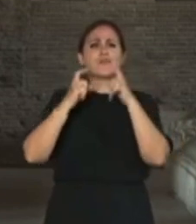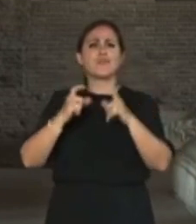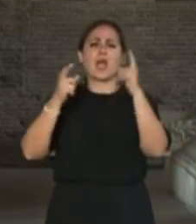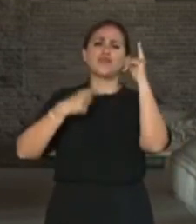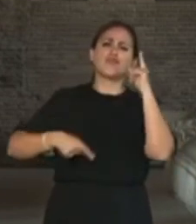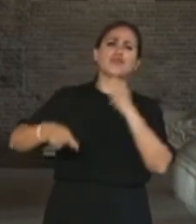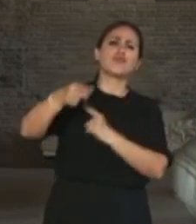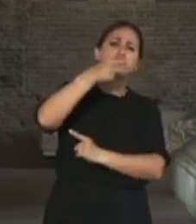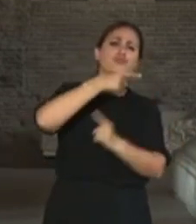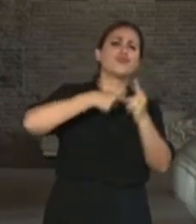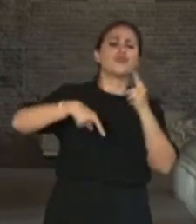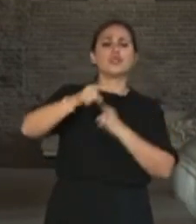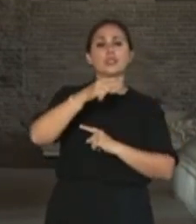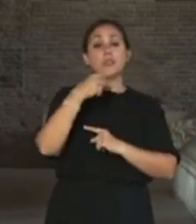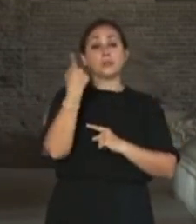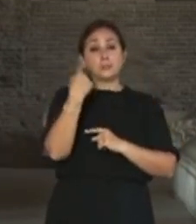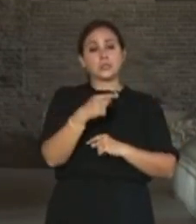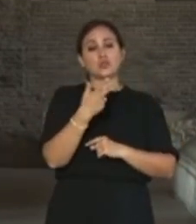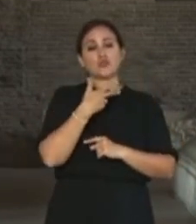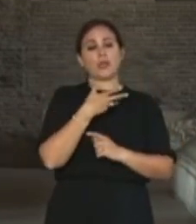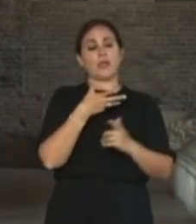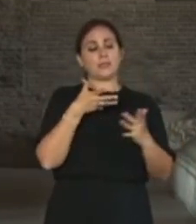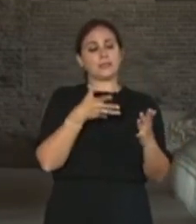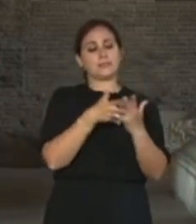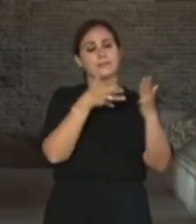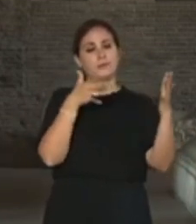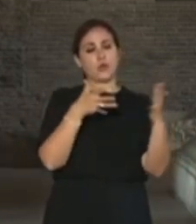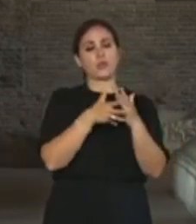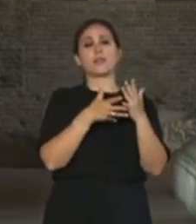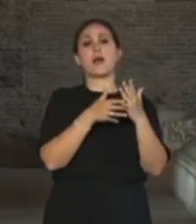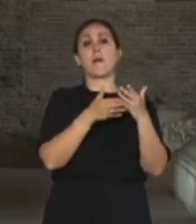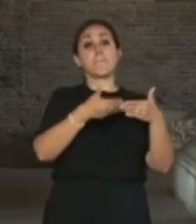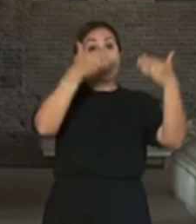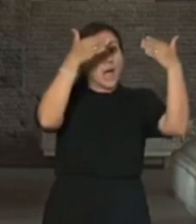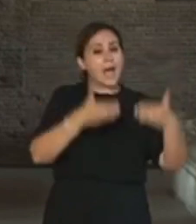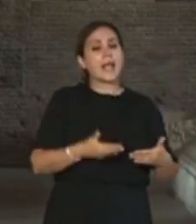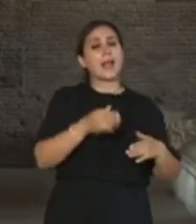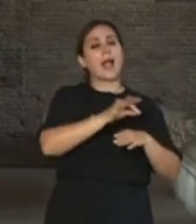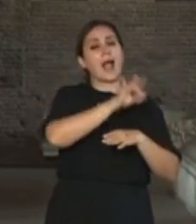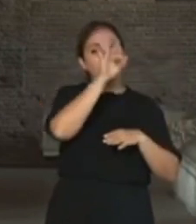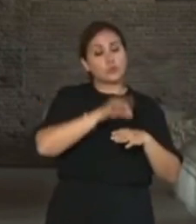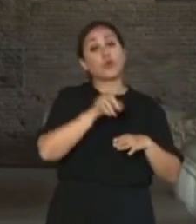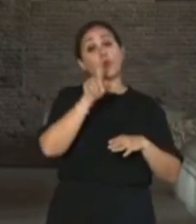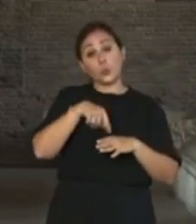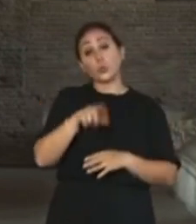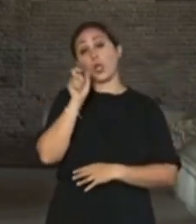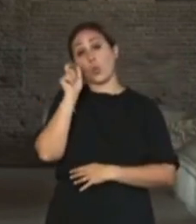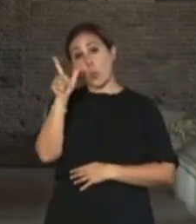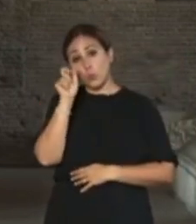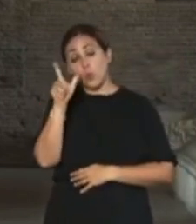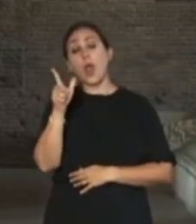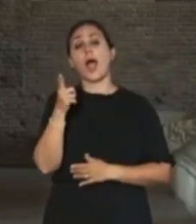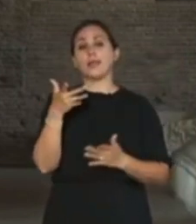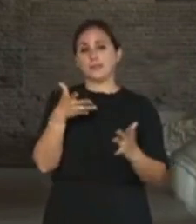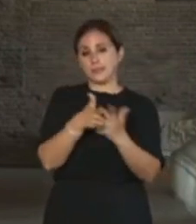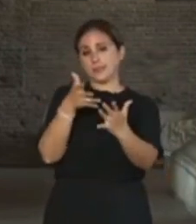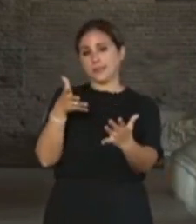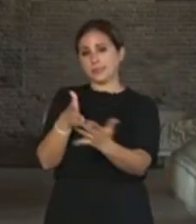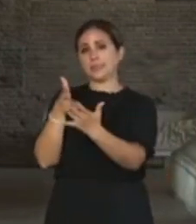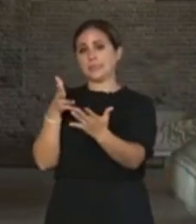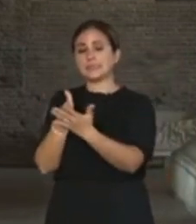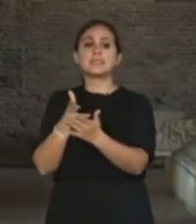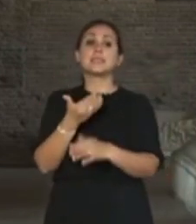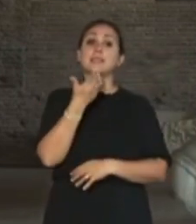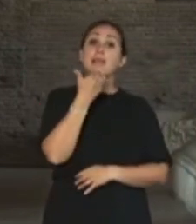architettoniche, ma non solo, anche culturali, però grazie alla mia famiglia ho potuto